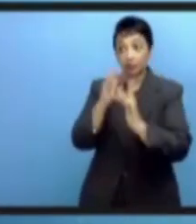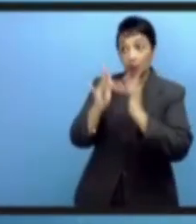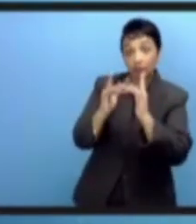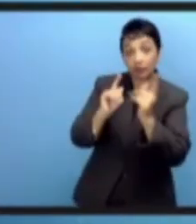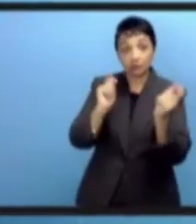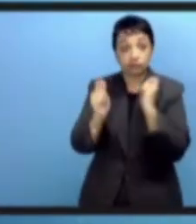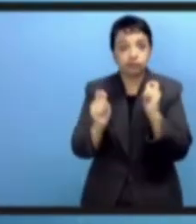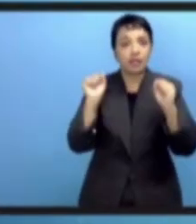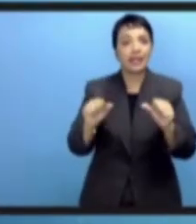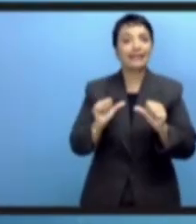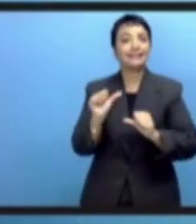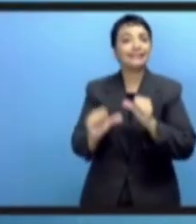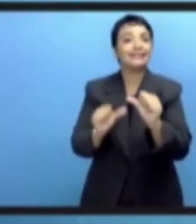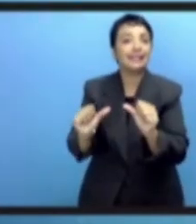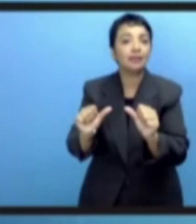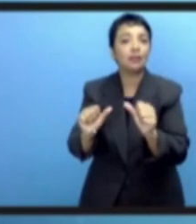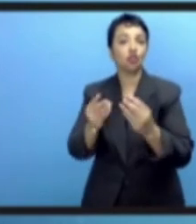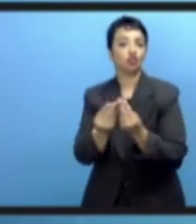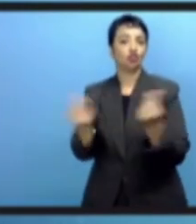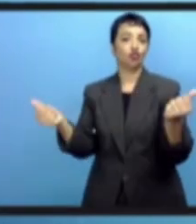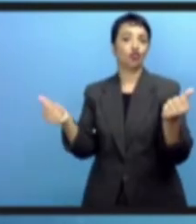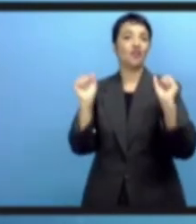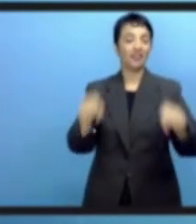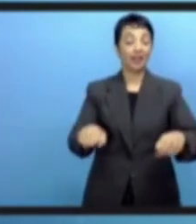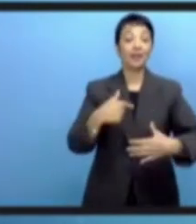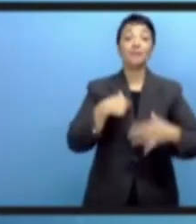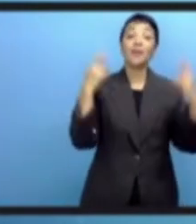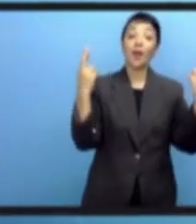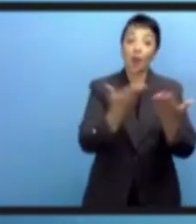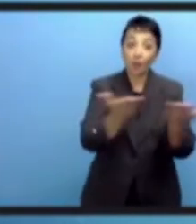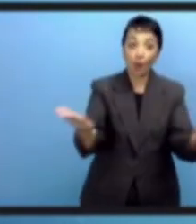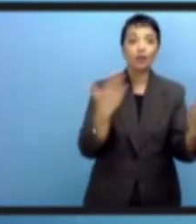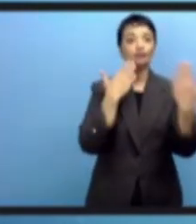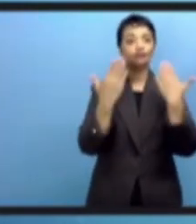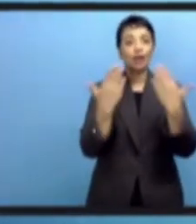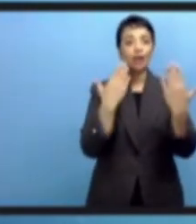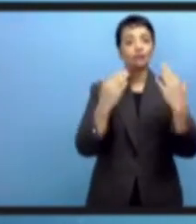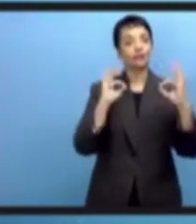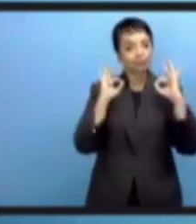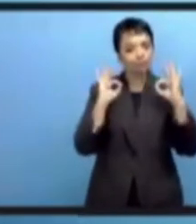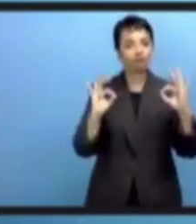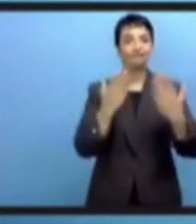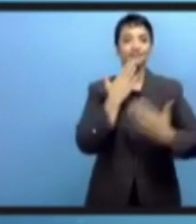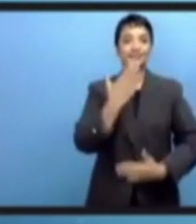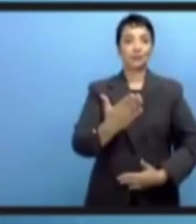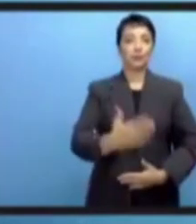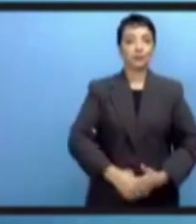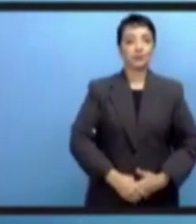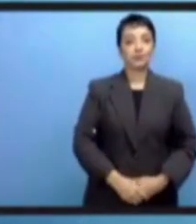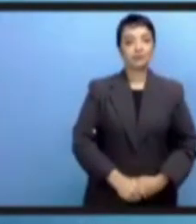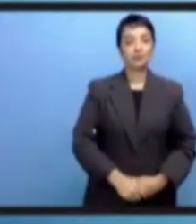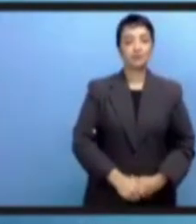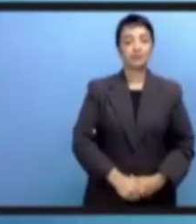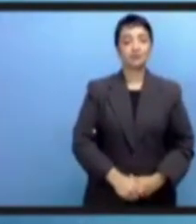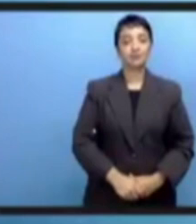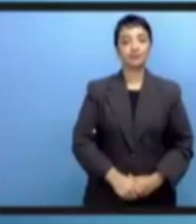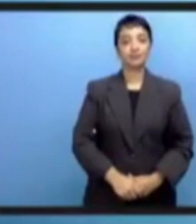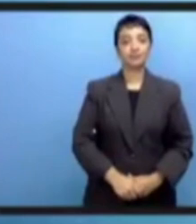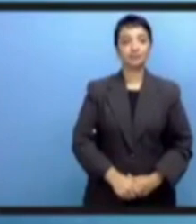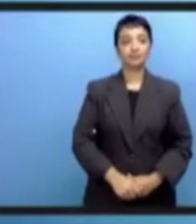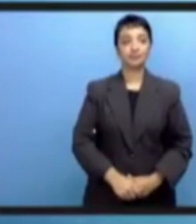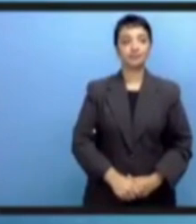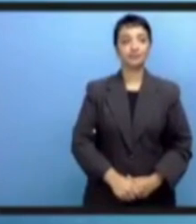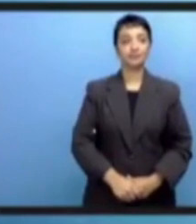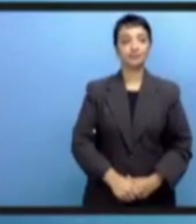трансформация. Безусловно, мы надеемся, что сможем сделать вклад